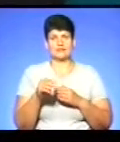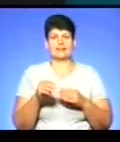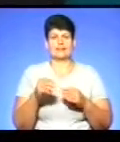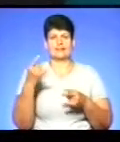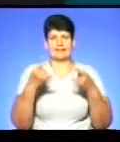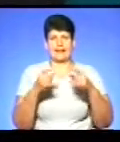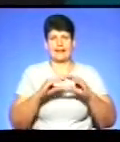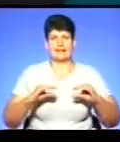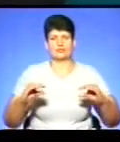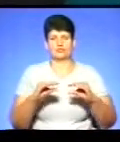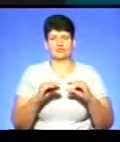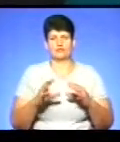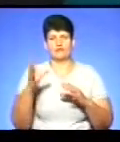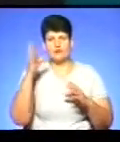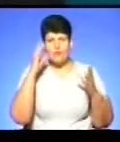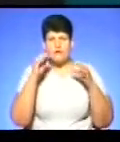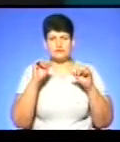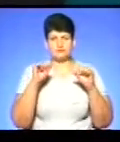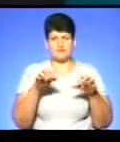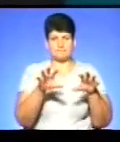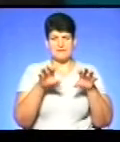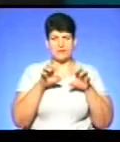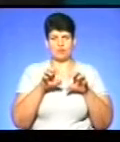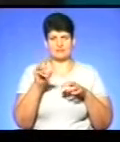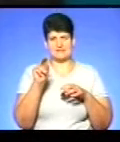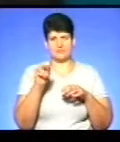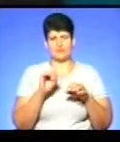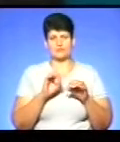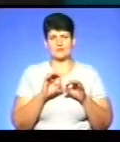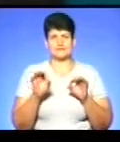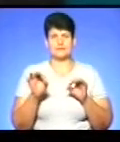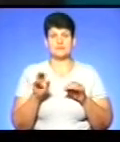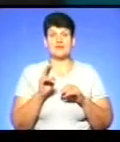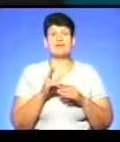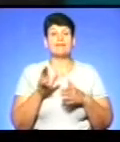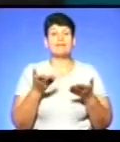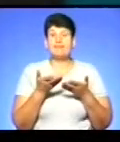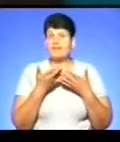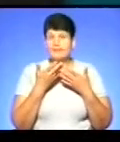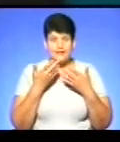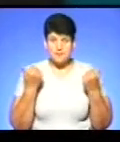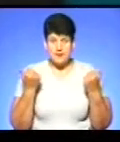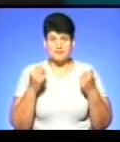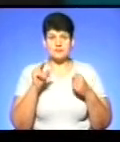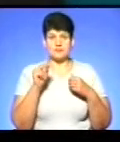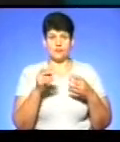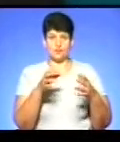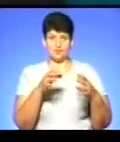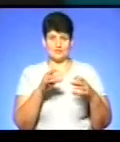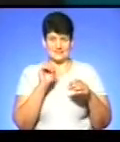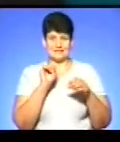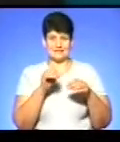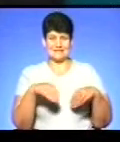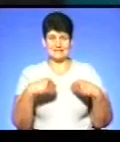врахувавши можливості прийому цифрового сигналу, при цьому обов'язково. Де немає прийому цифрового сигналу,